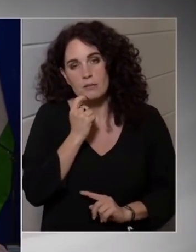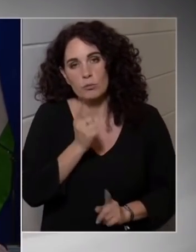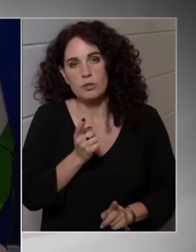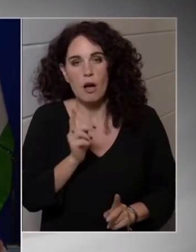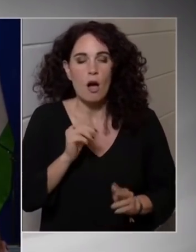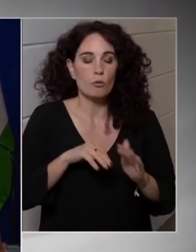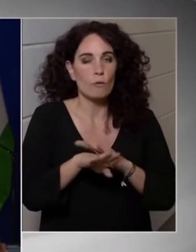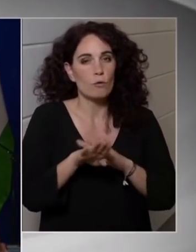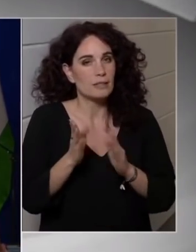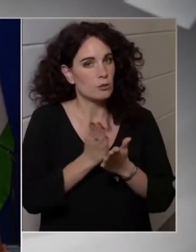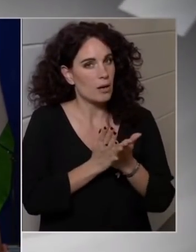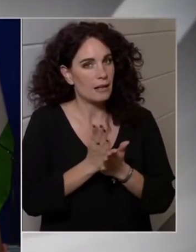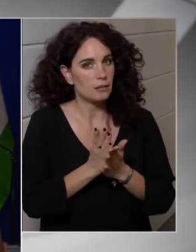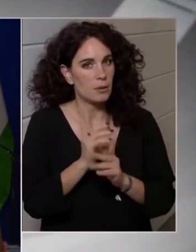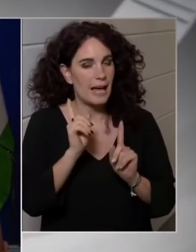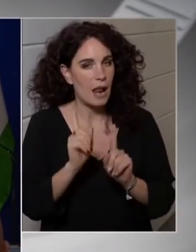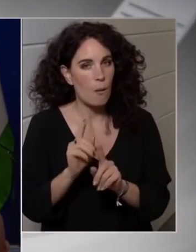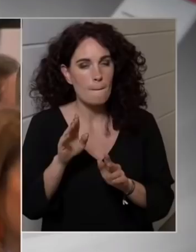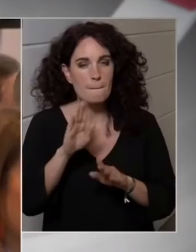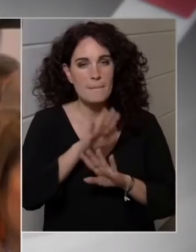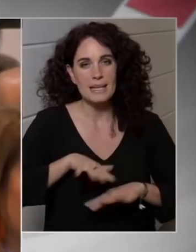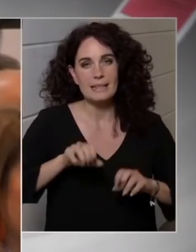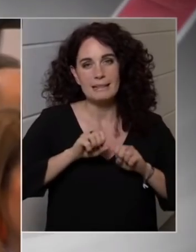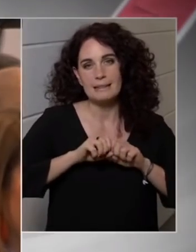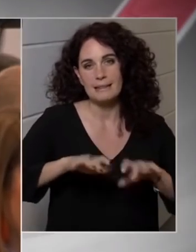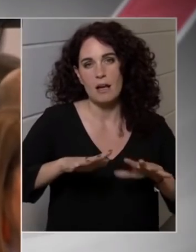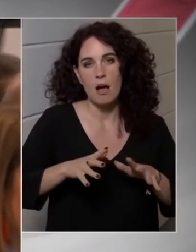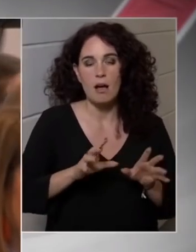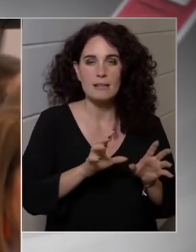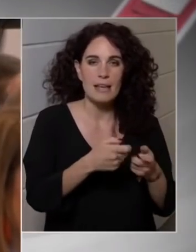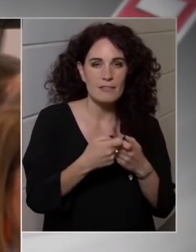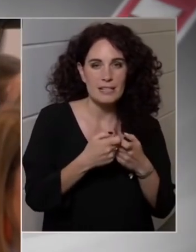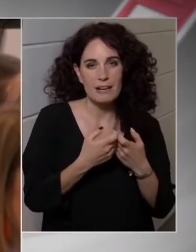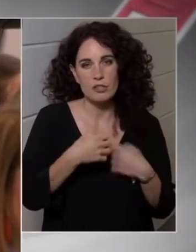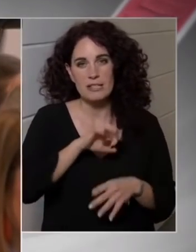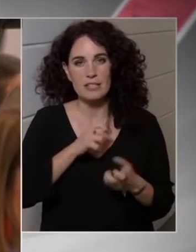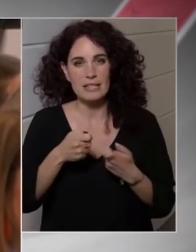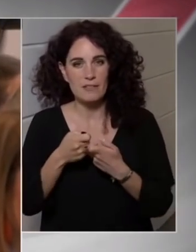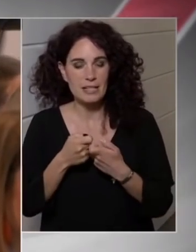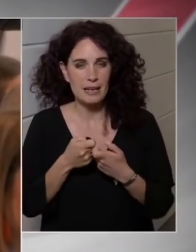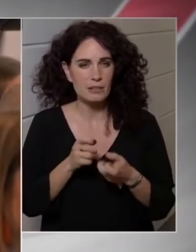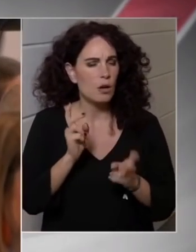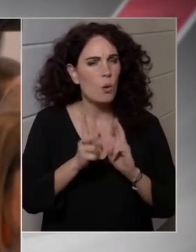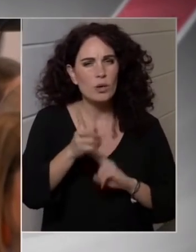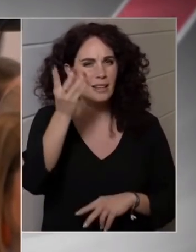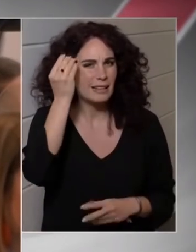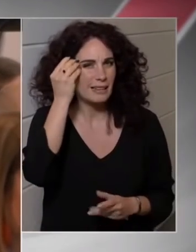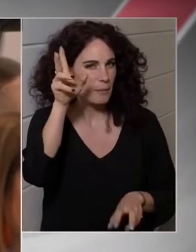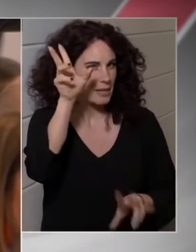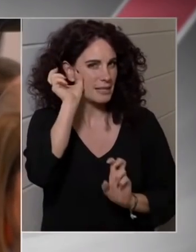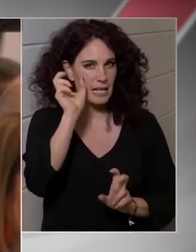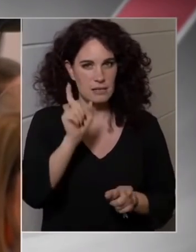külföldi szolgálatban álló médiafelületeket illetve civil szervezeteket. Ön hogyan értelmezi ezt a kijelentést?